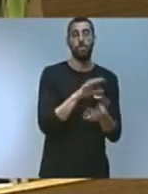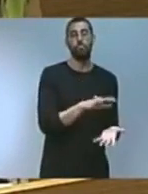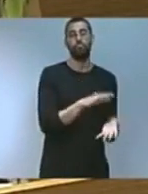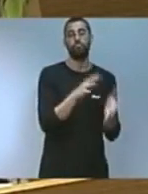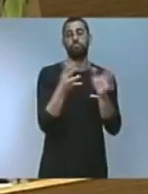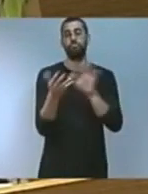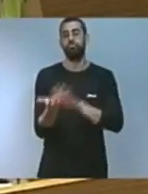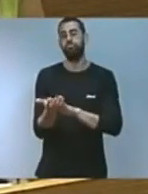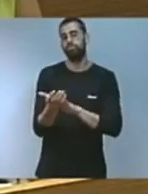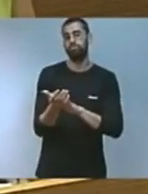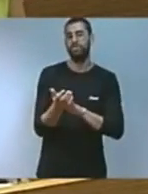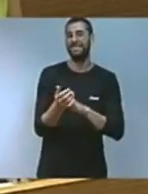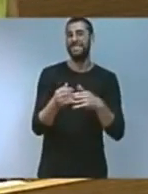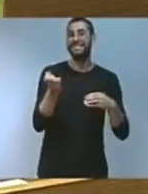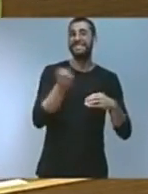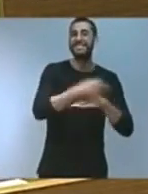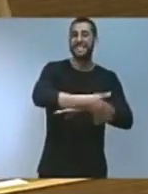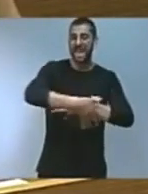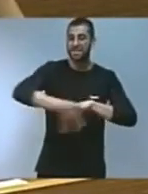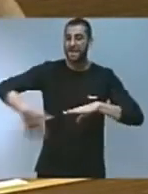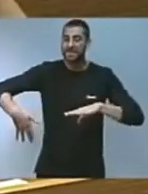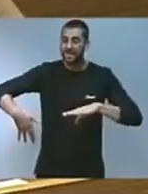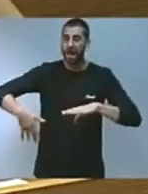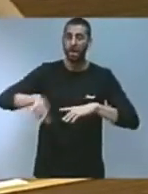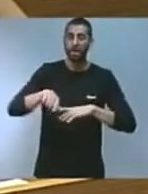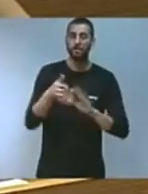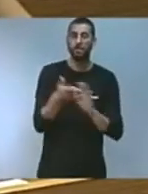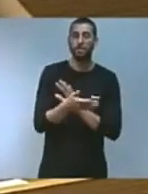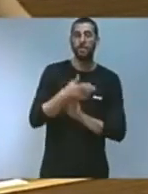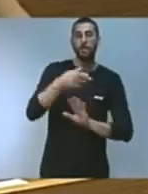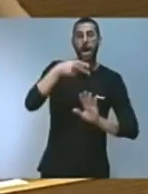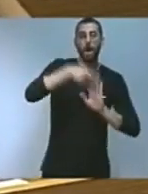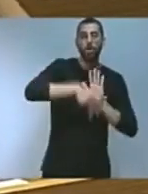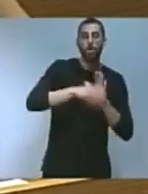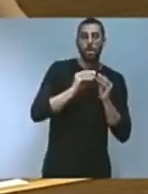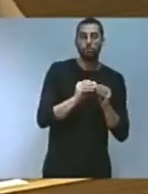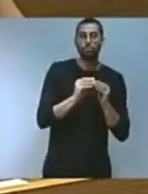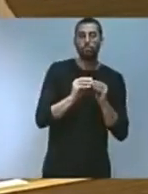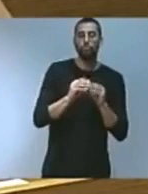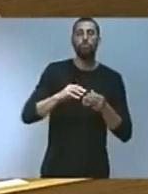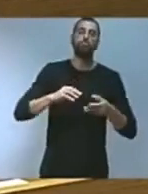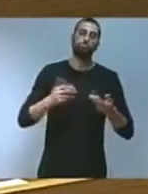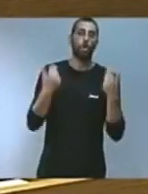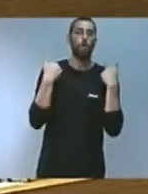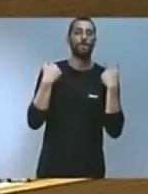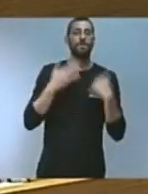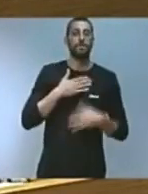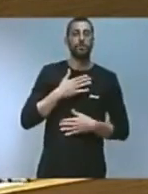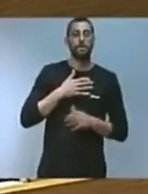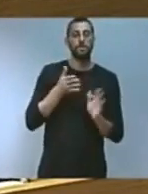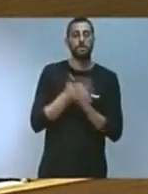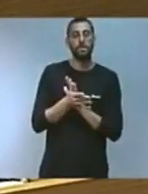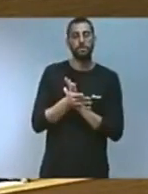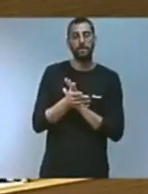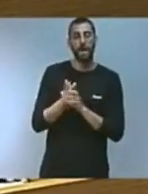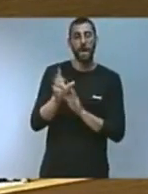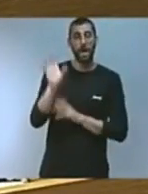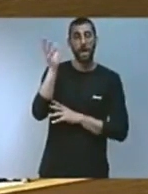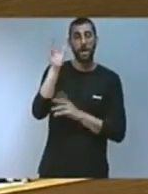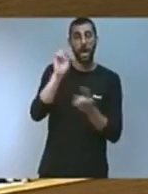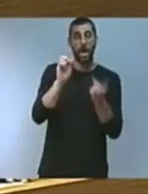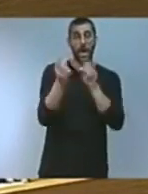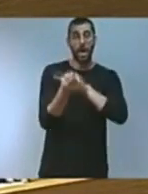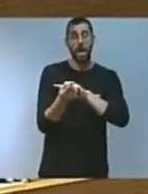transversal, de normativitzar sobre les nostres competències pròpies per mitigar els efectes del canvi climàtic i